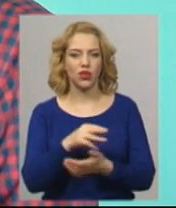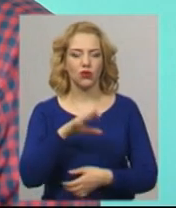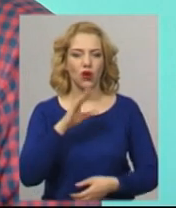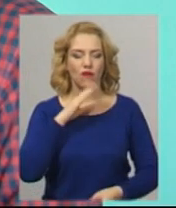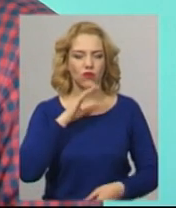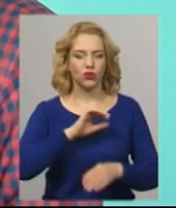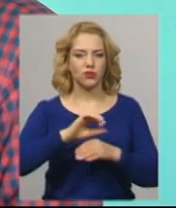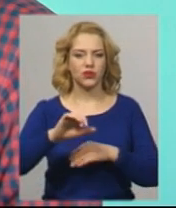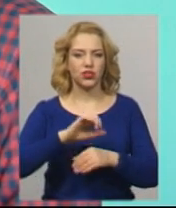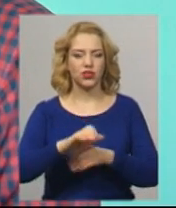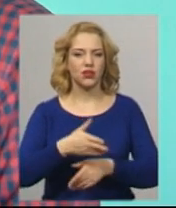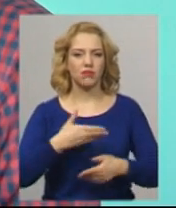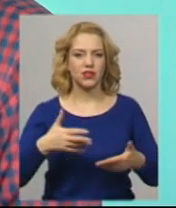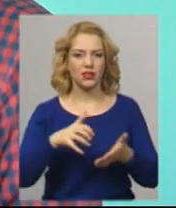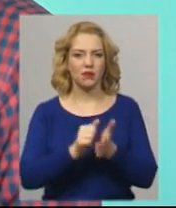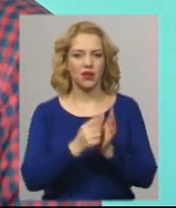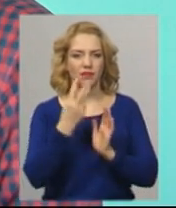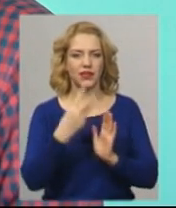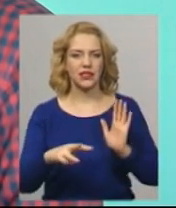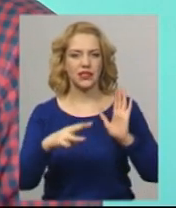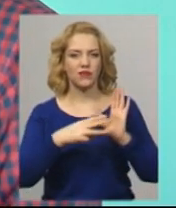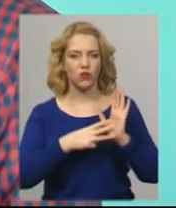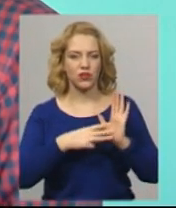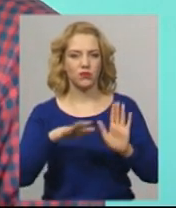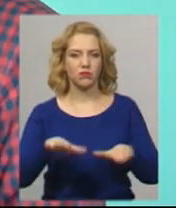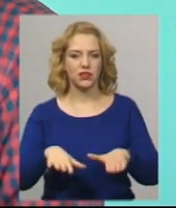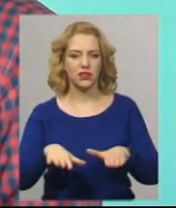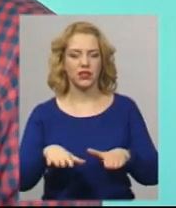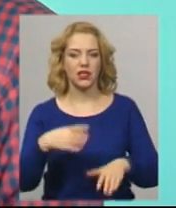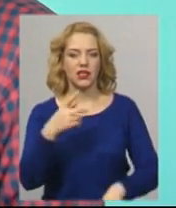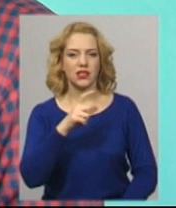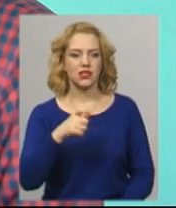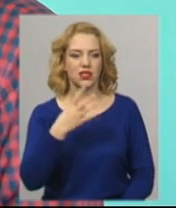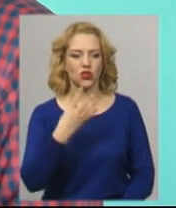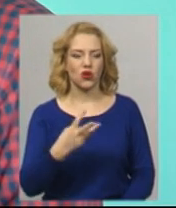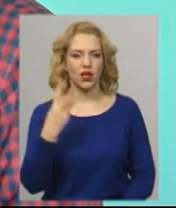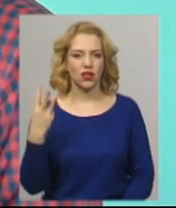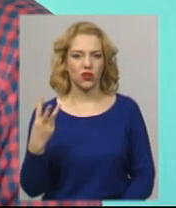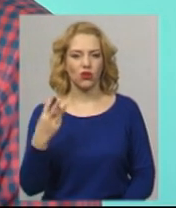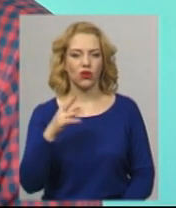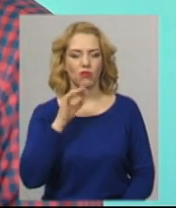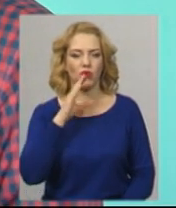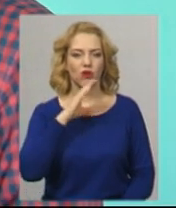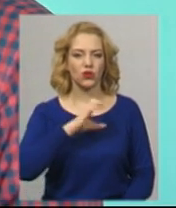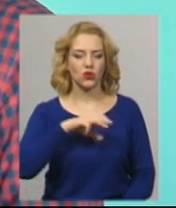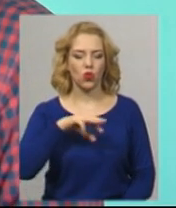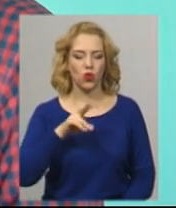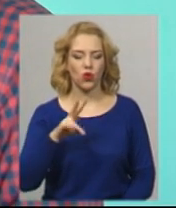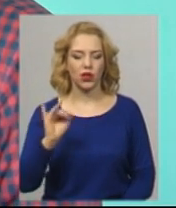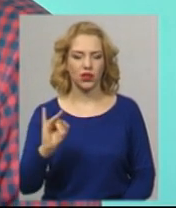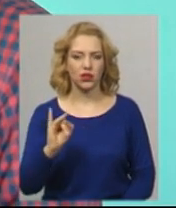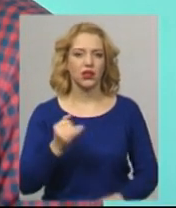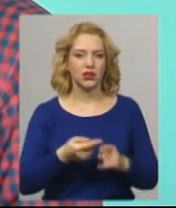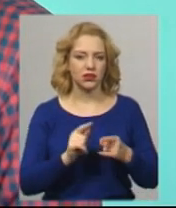водопостачання ми займаємо 38 місце 43, по водовідвайданню 27